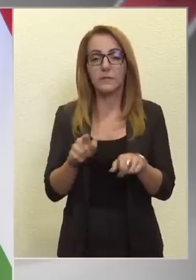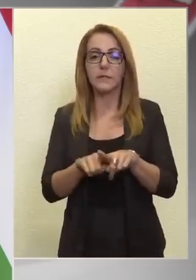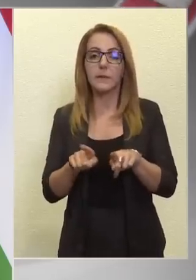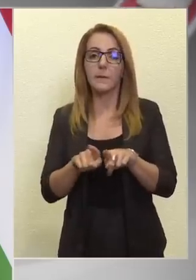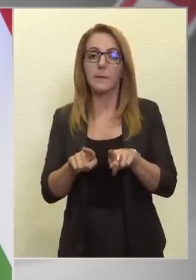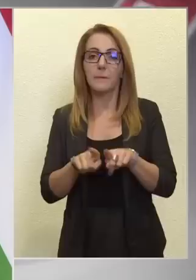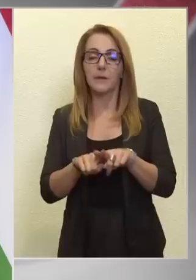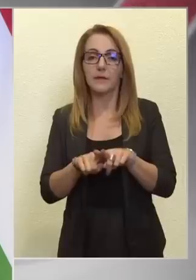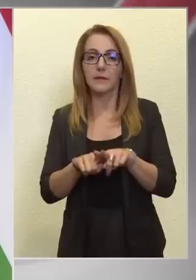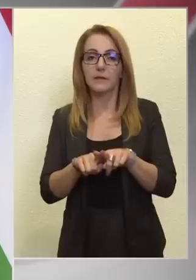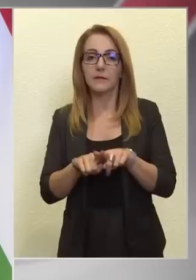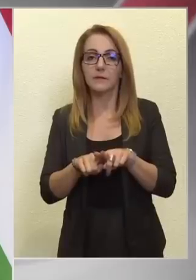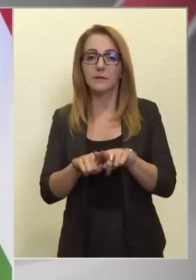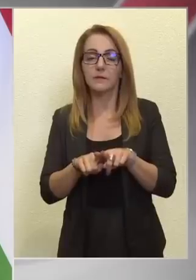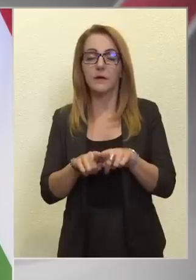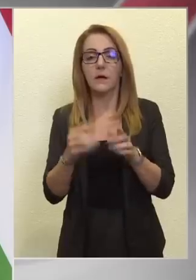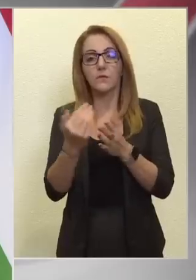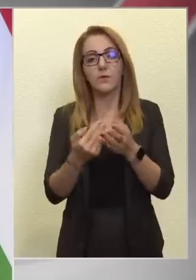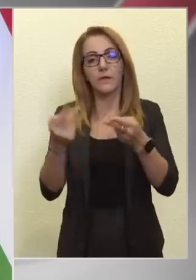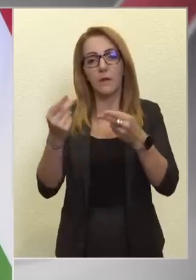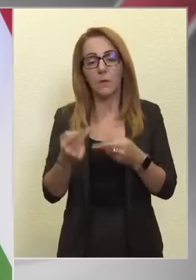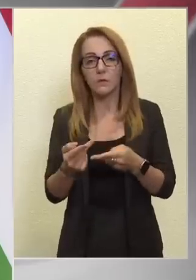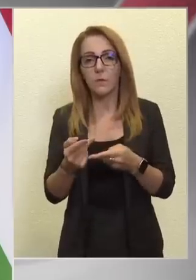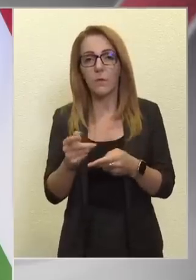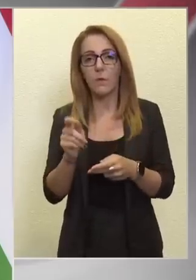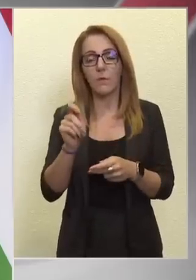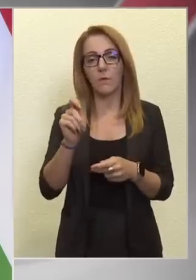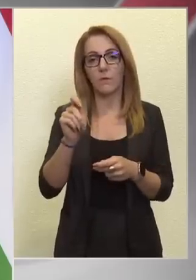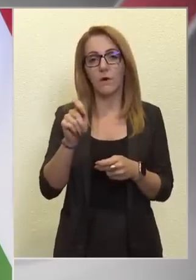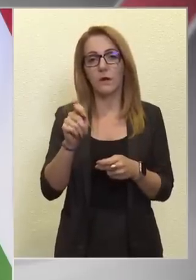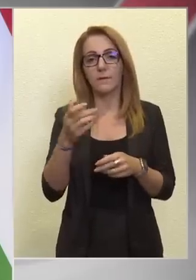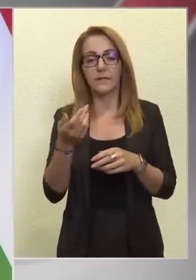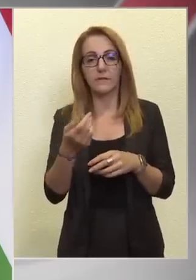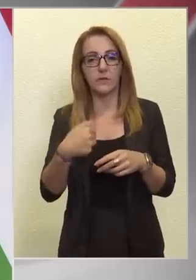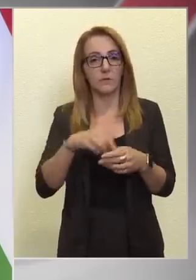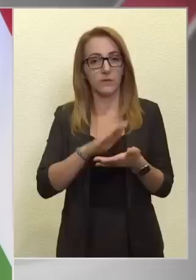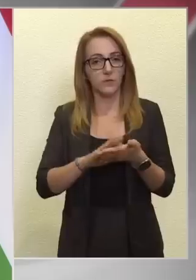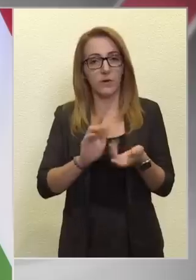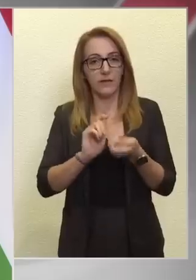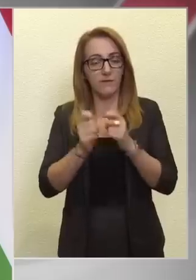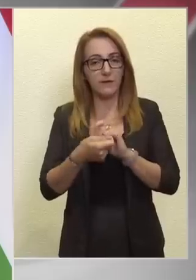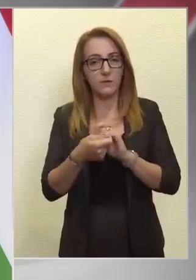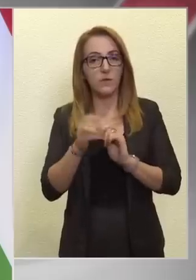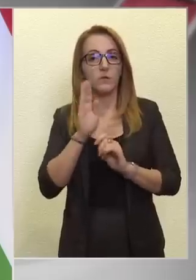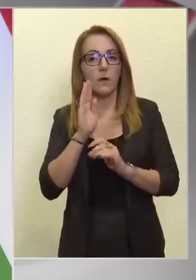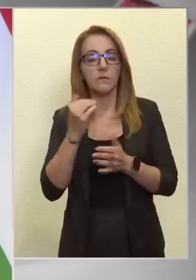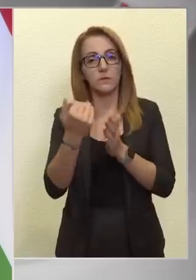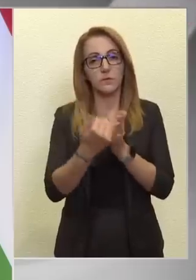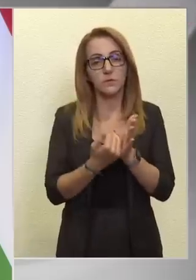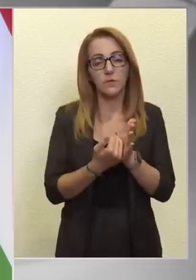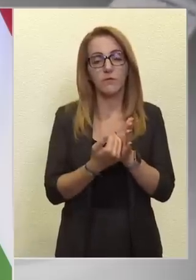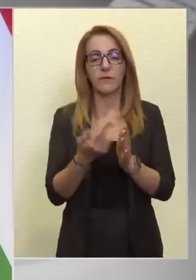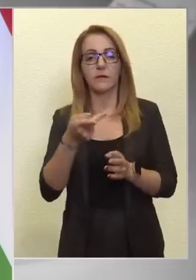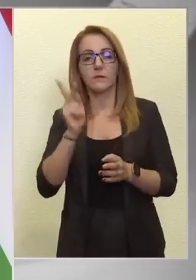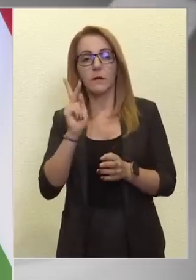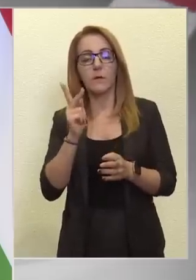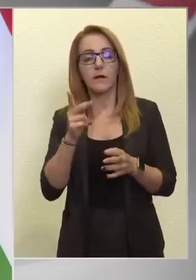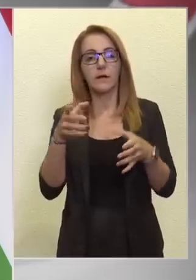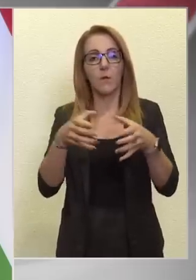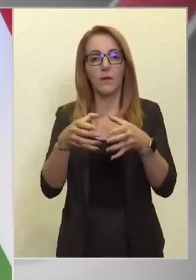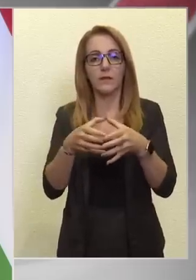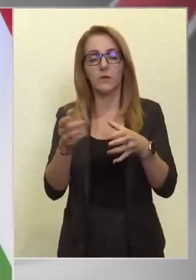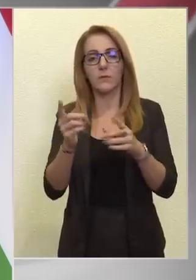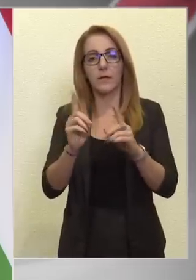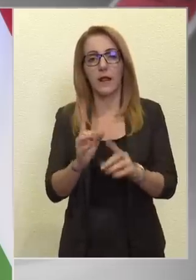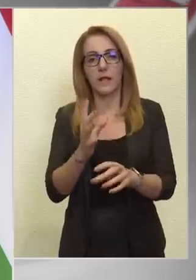törvényhozók, mint parlamenti képviselők, ott mi az abortusz törvényen soha nem változtattunk, és egy szakmai kollégiumi állásfoglalást követ